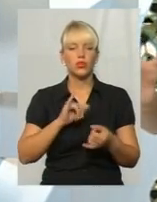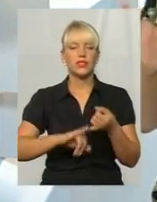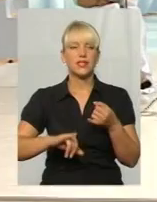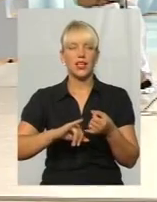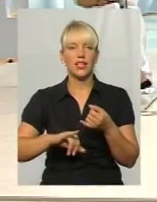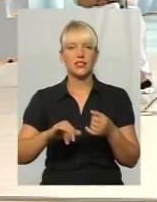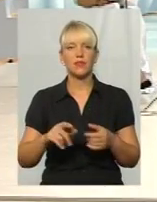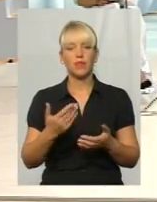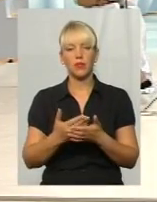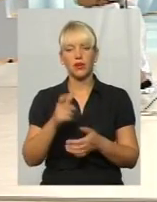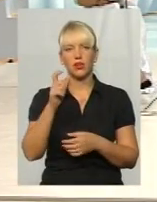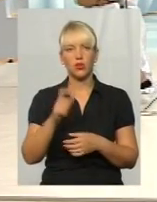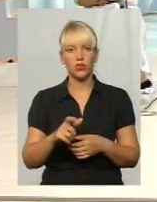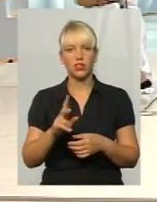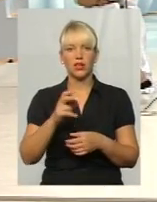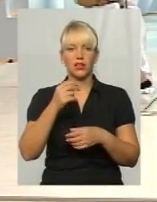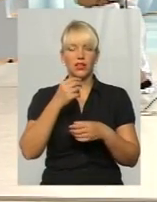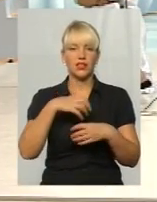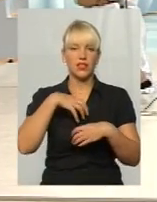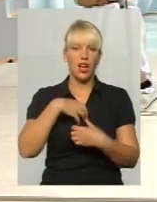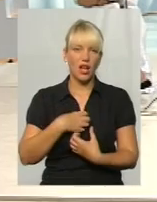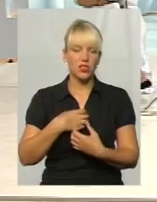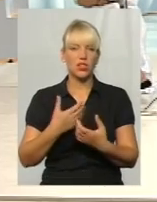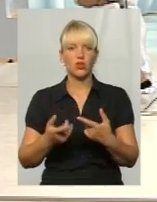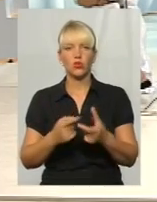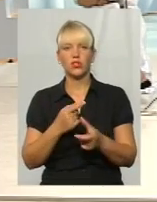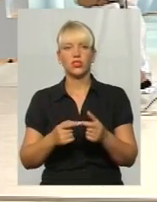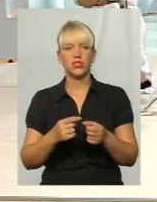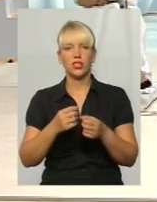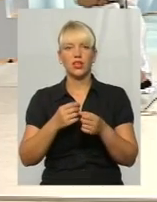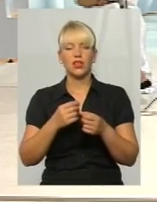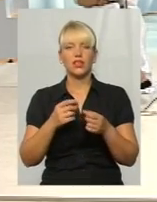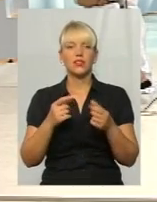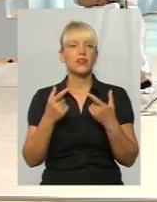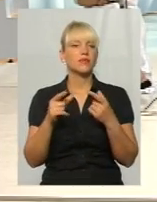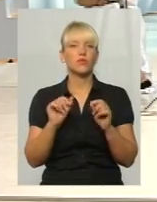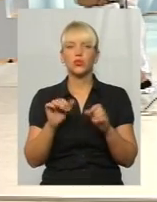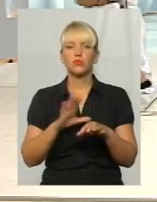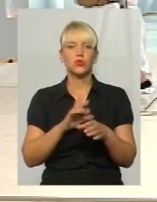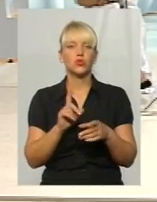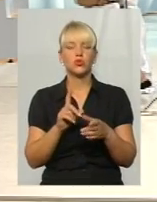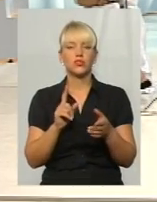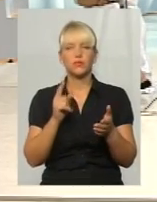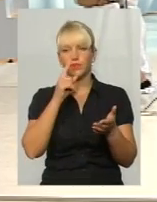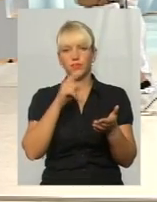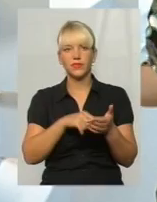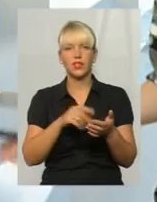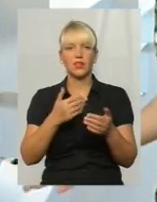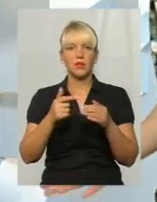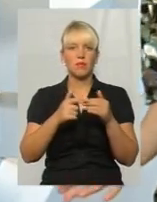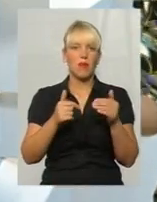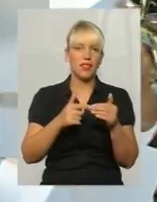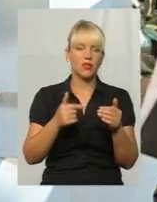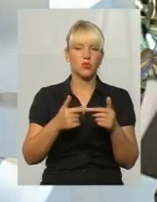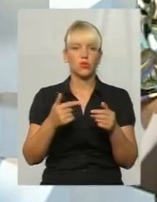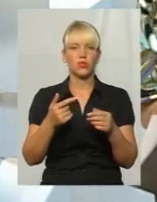проїхала, десь пчихнула, десь кашнявнула, можливо десь трапилася якась там, ну, той самий, як ви кажете, манікюр, пірсін